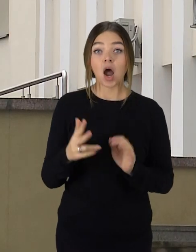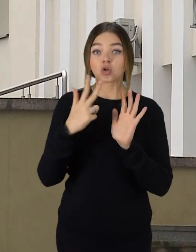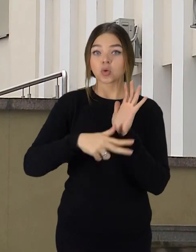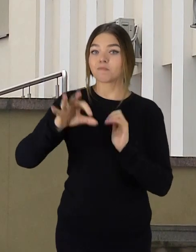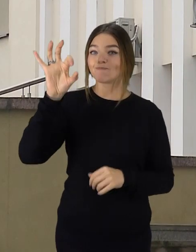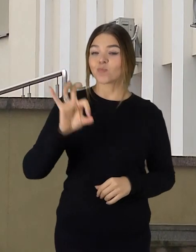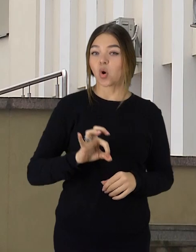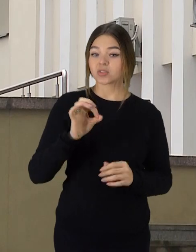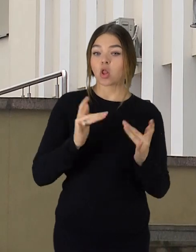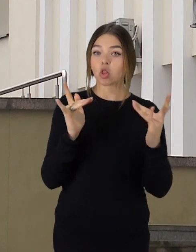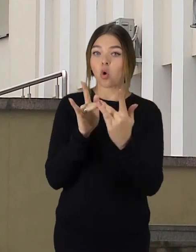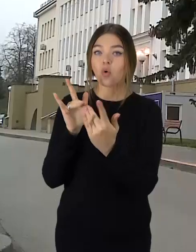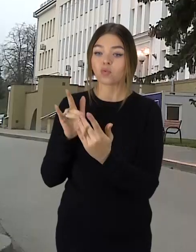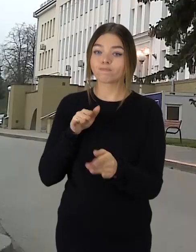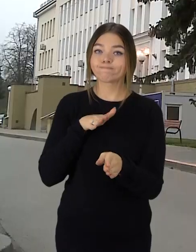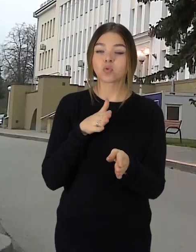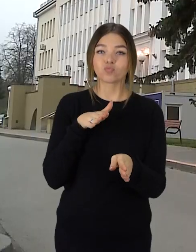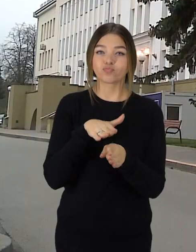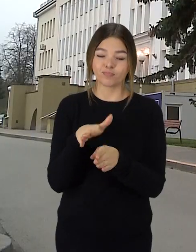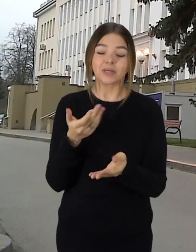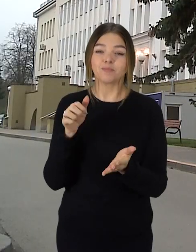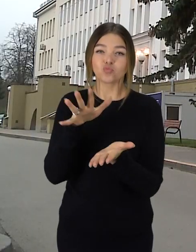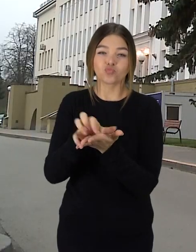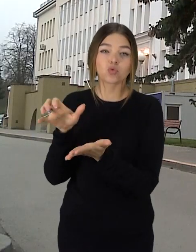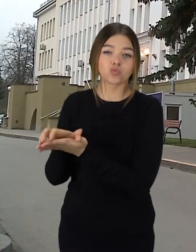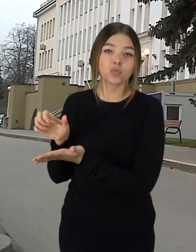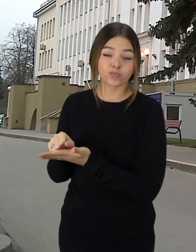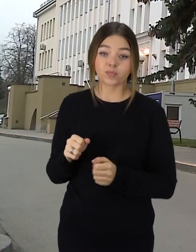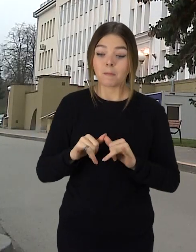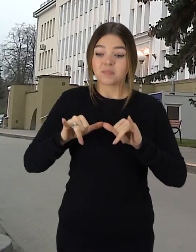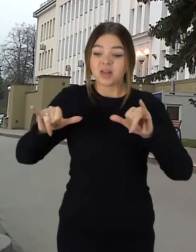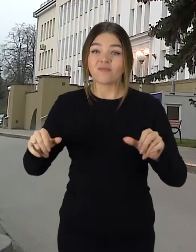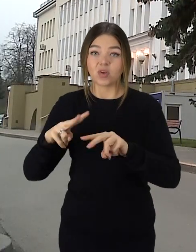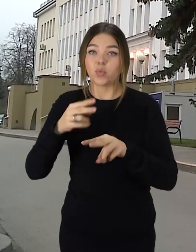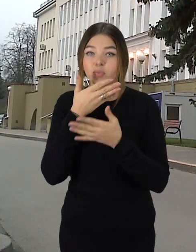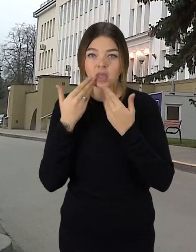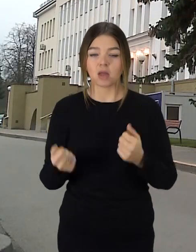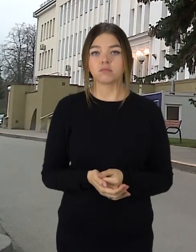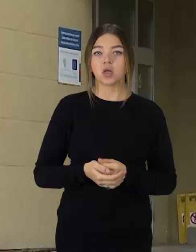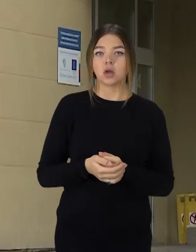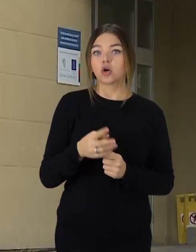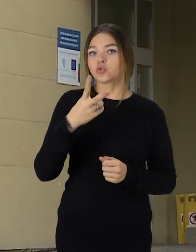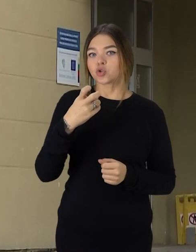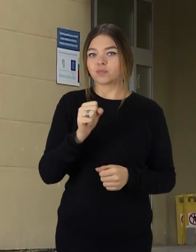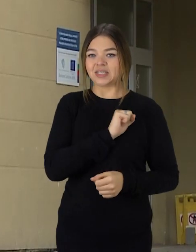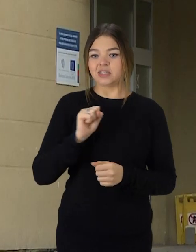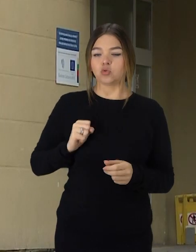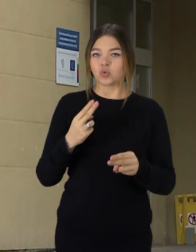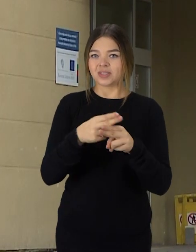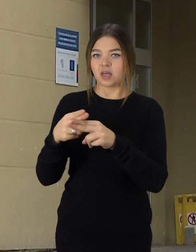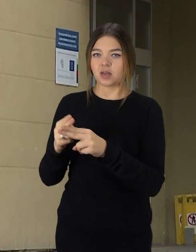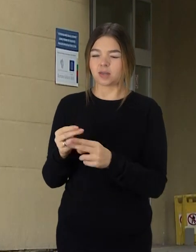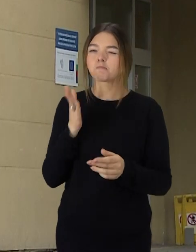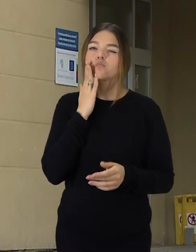80 procentų COVID-inių lovų. Rezervų įpleistis nėra kur. Serga kiek daugiau nei 200 medicinos personalo, kas yra apie